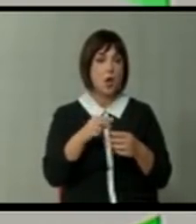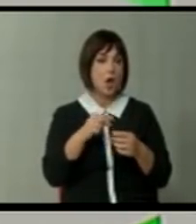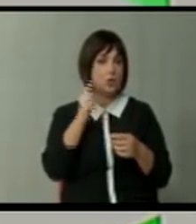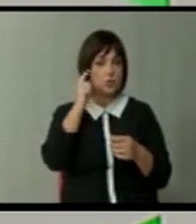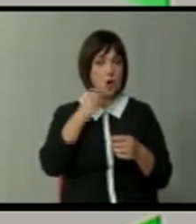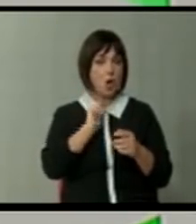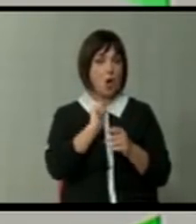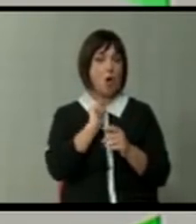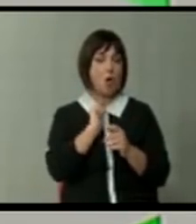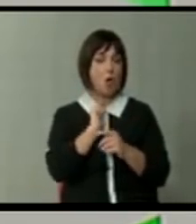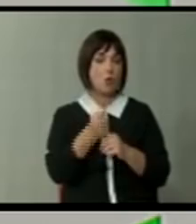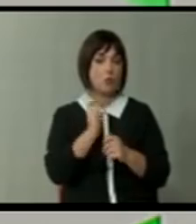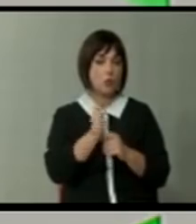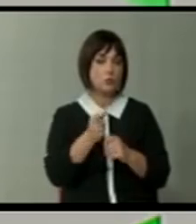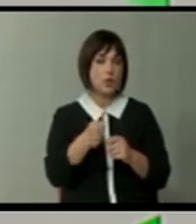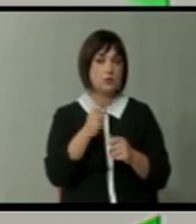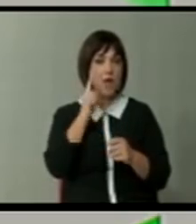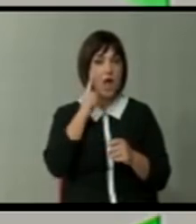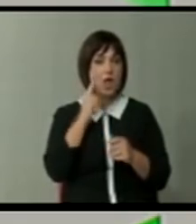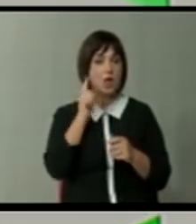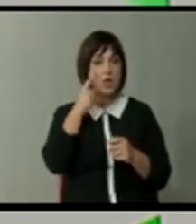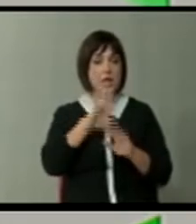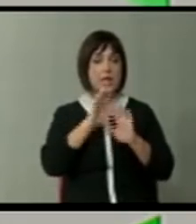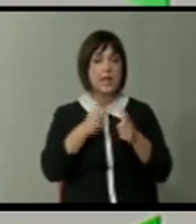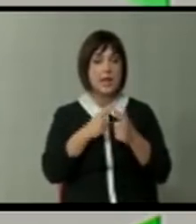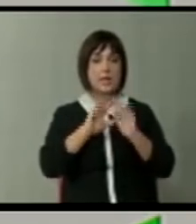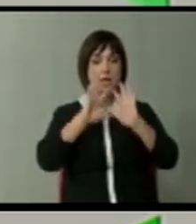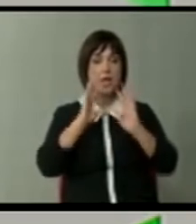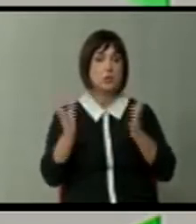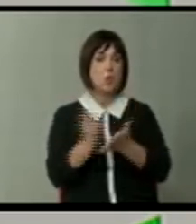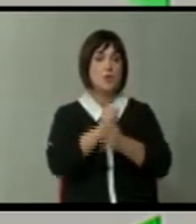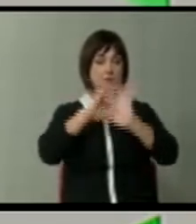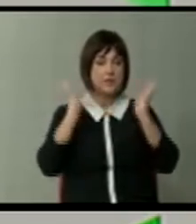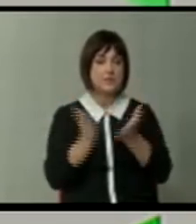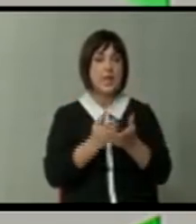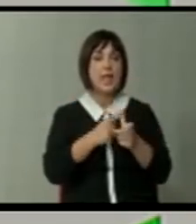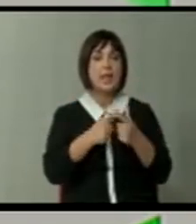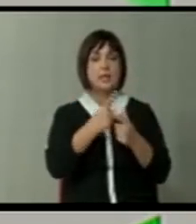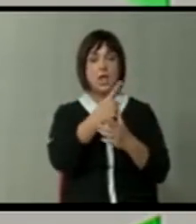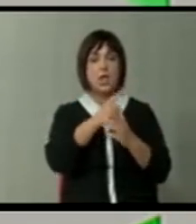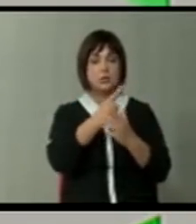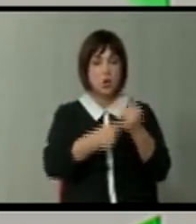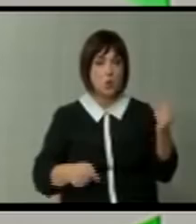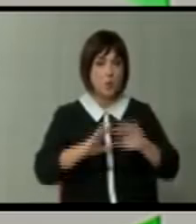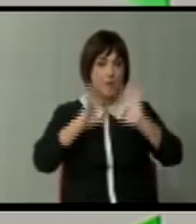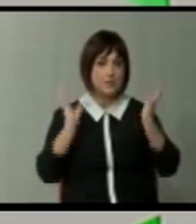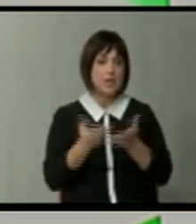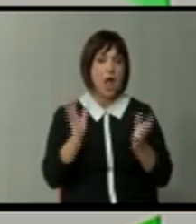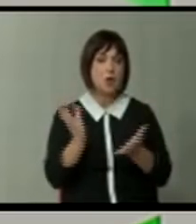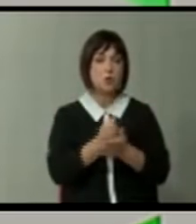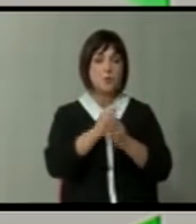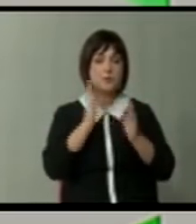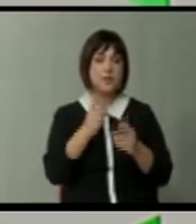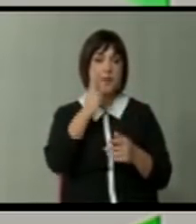логика. Или ќе добиеме се, или ќе загубиме се. Ако добиеме се, ќе тече мед и